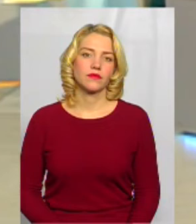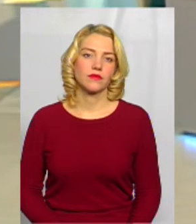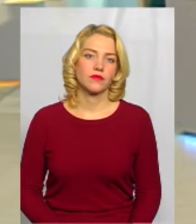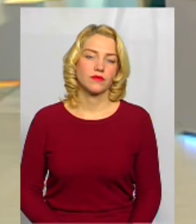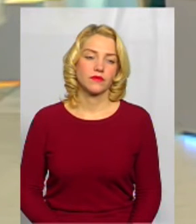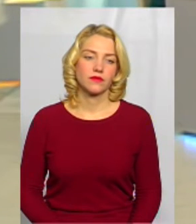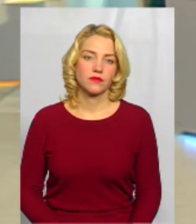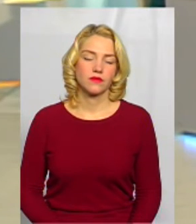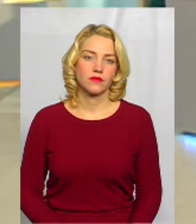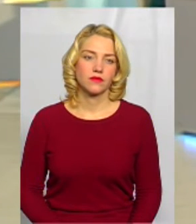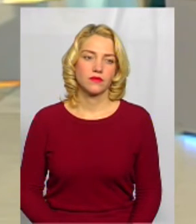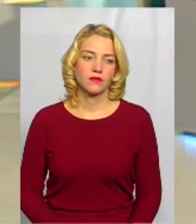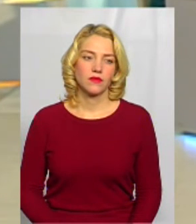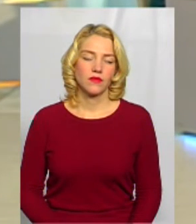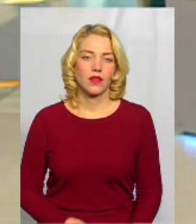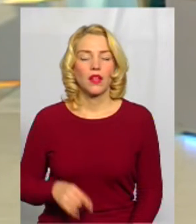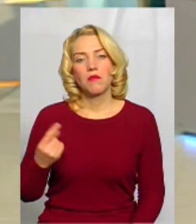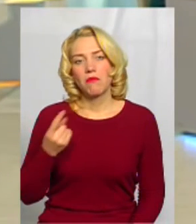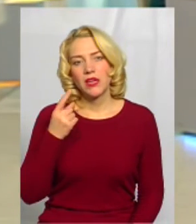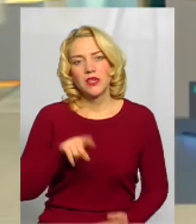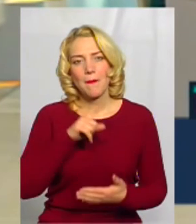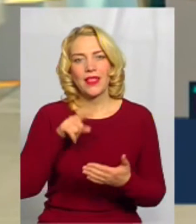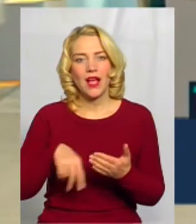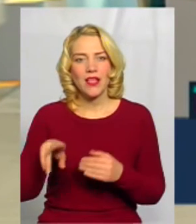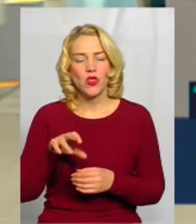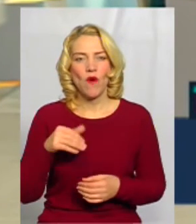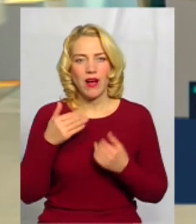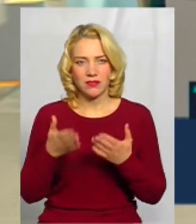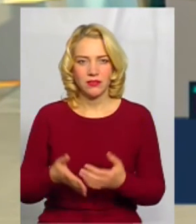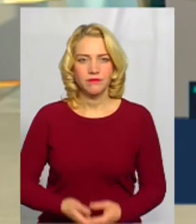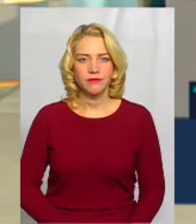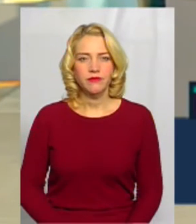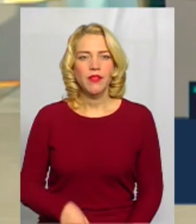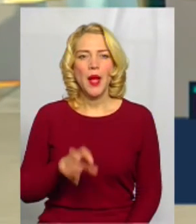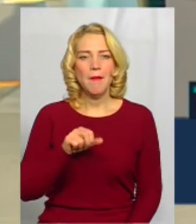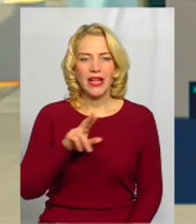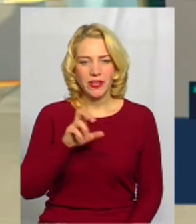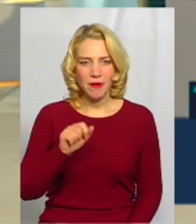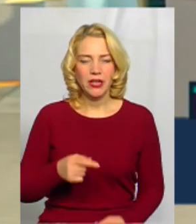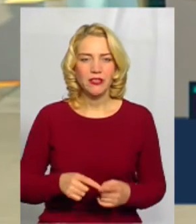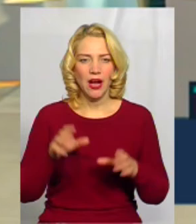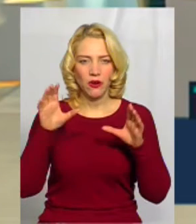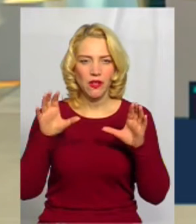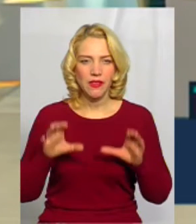перше запитання до вас, пане Олеже. Меджевич законодавчо